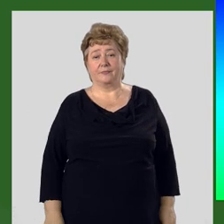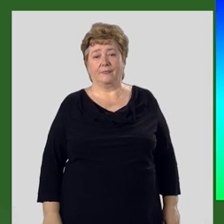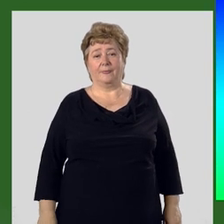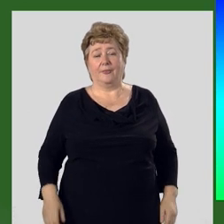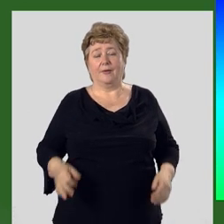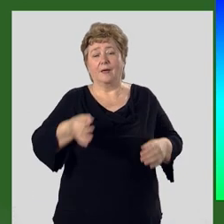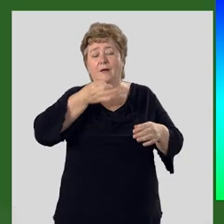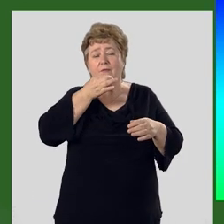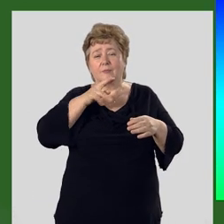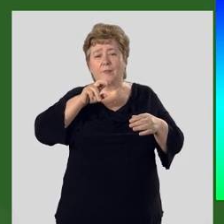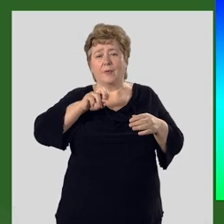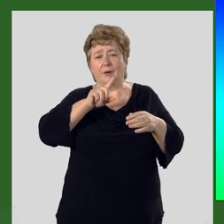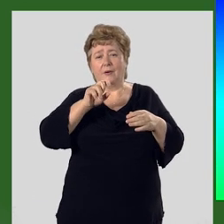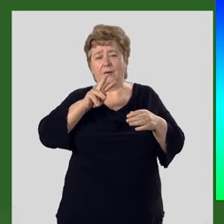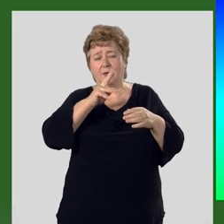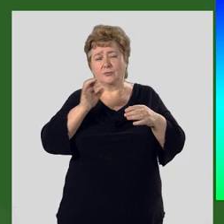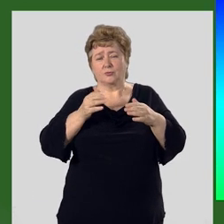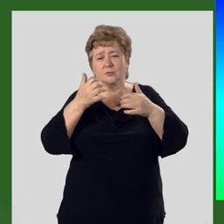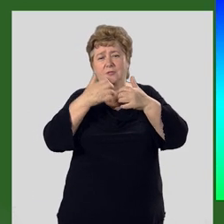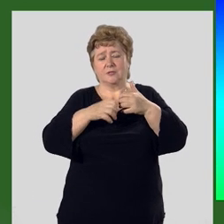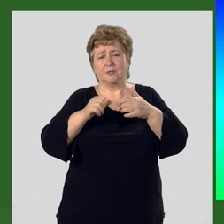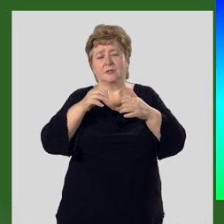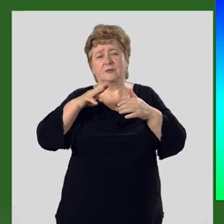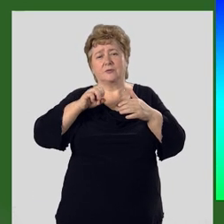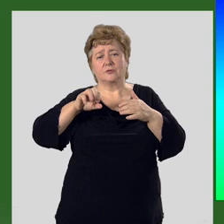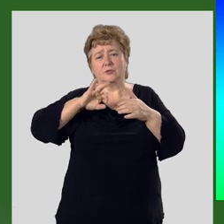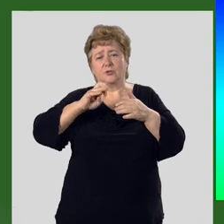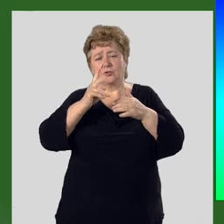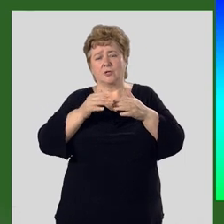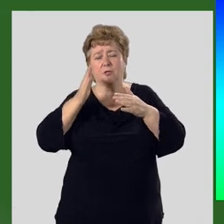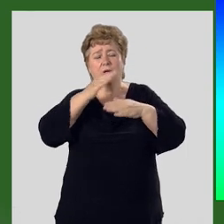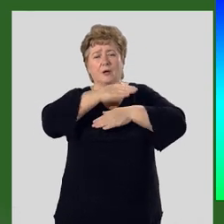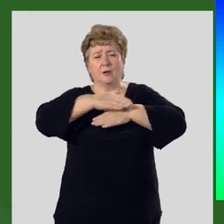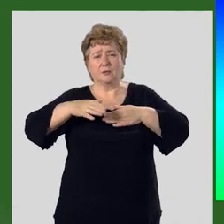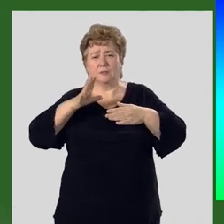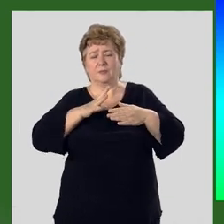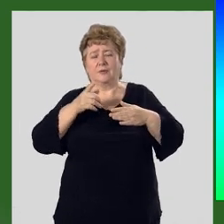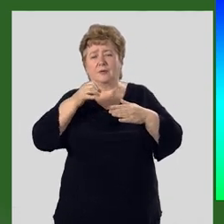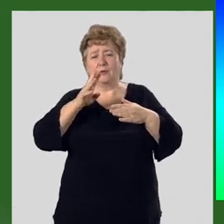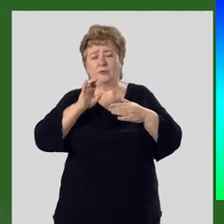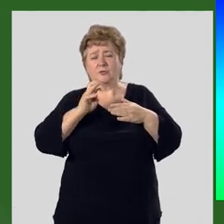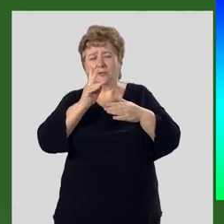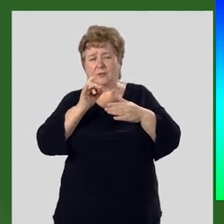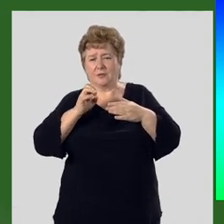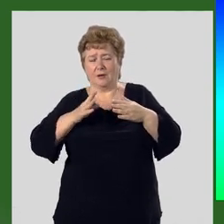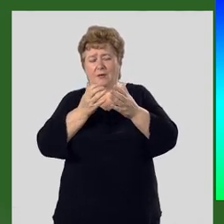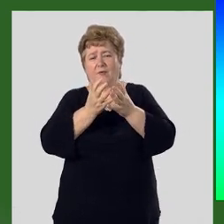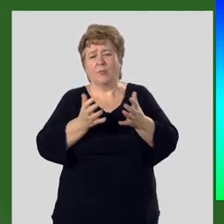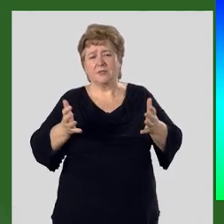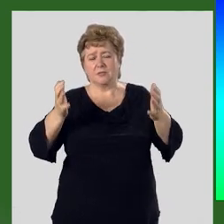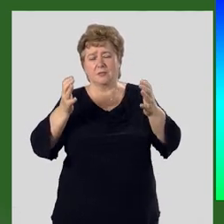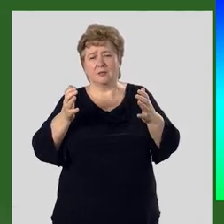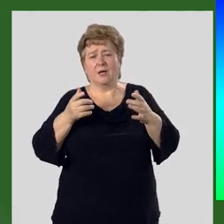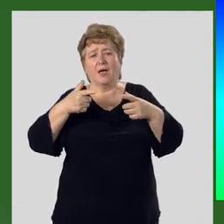В раннем Палеозое срединный Теньшань был окраинной частью геосинклинального бассейна,